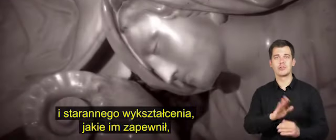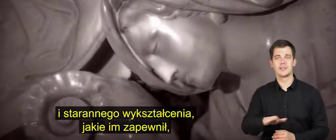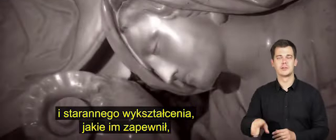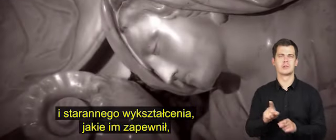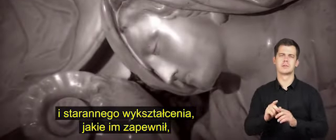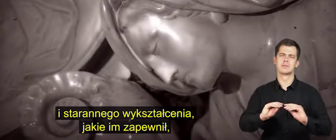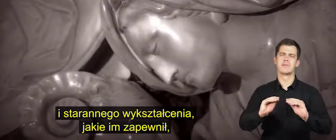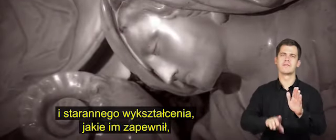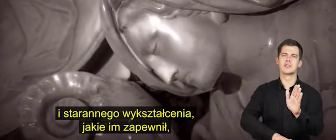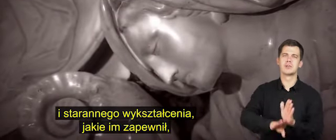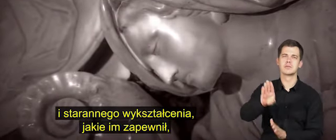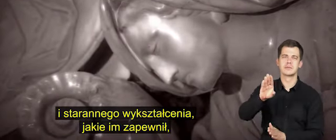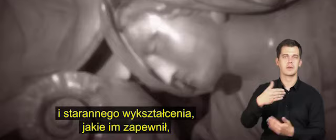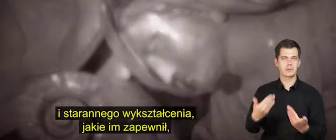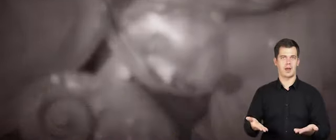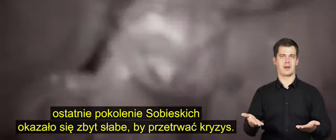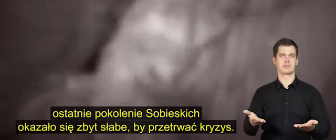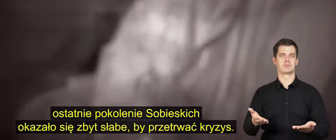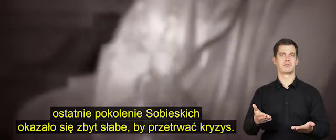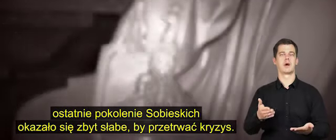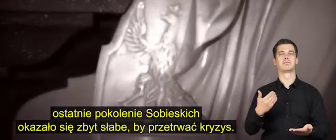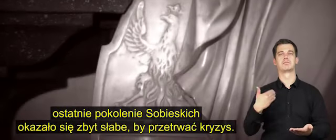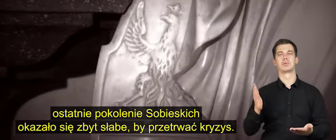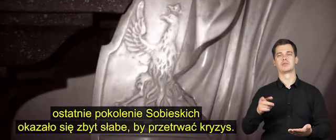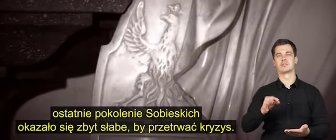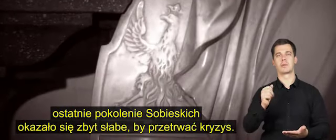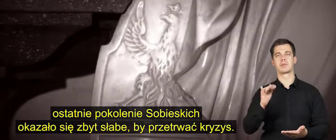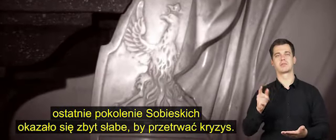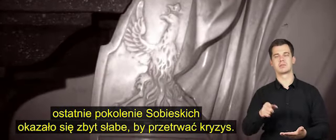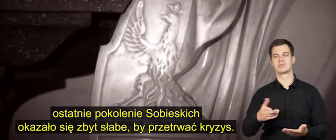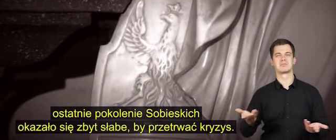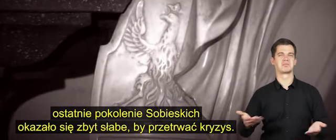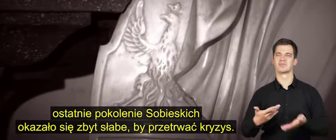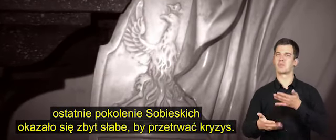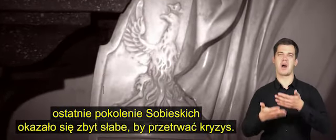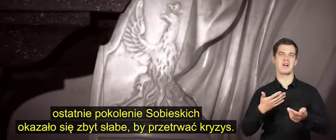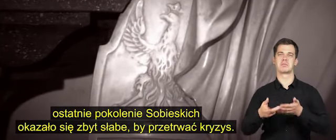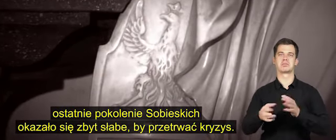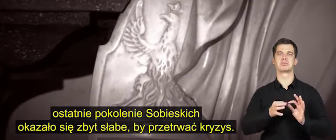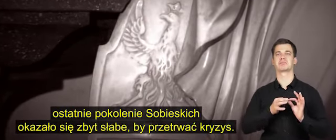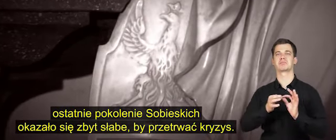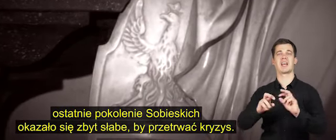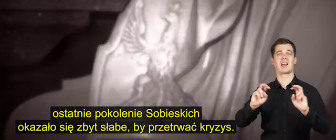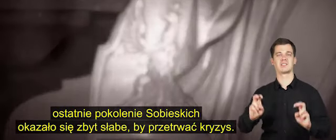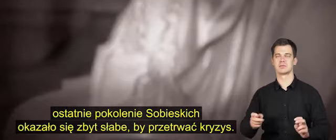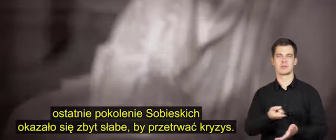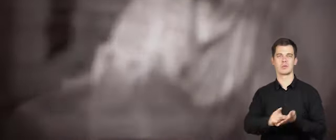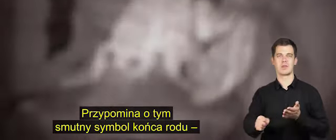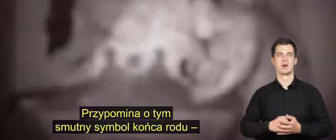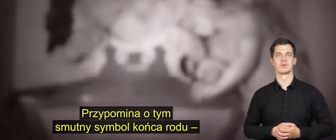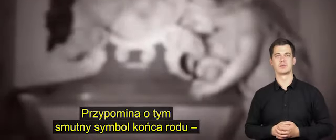i starannego wykształcenia, jakie im zapewnił, ostatnie pokolenie Sobieskich okazało się zbyt słabe, by przetrwać kryzys.